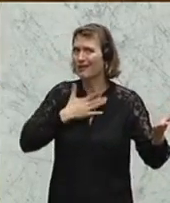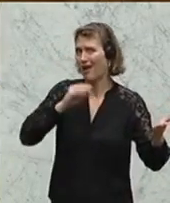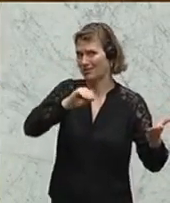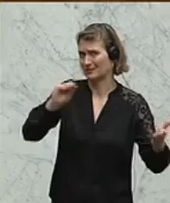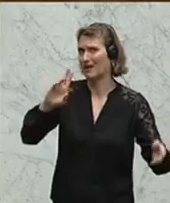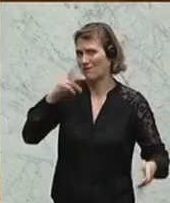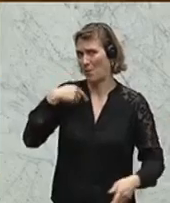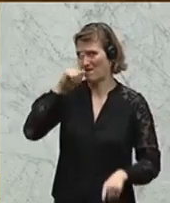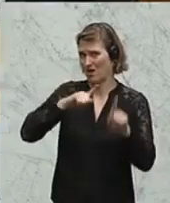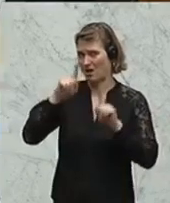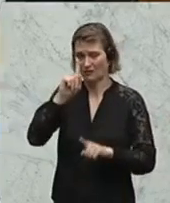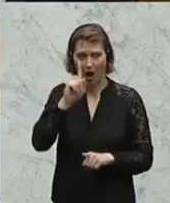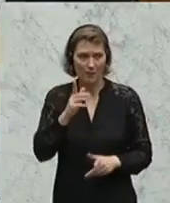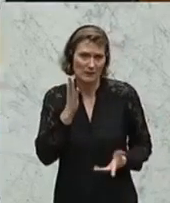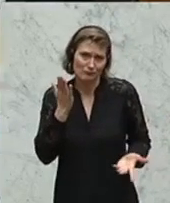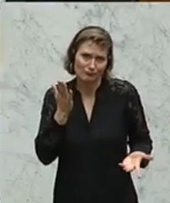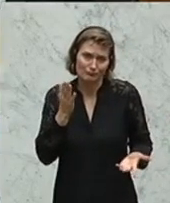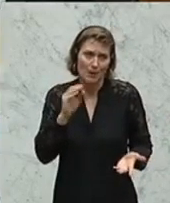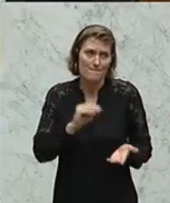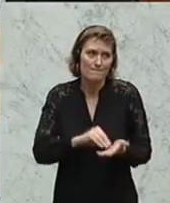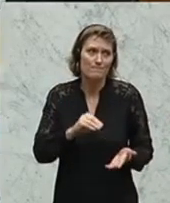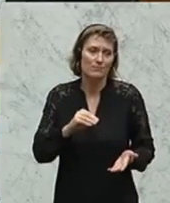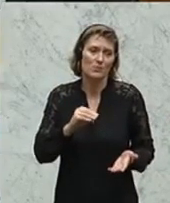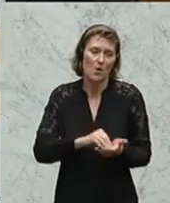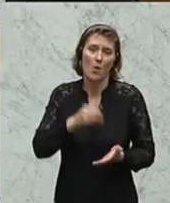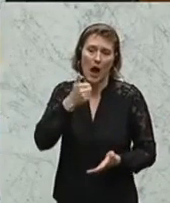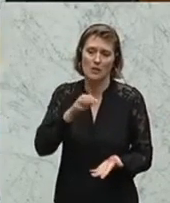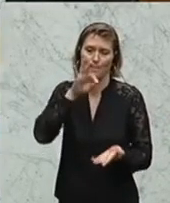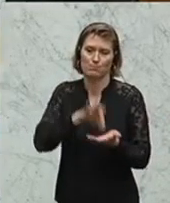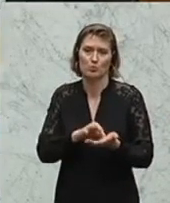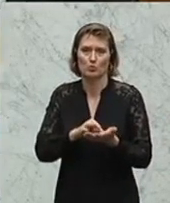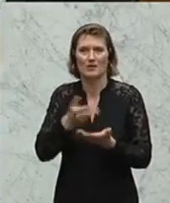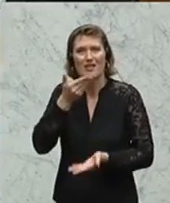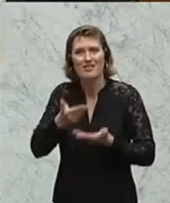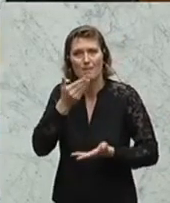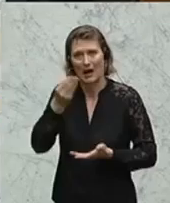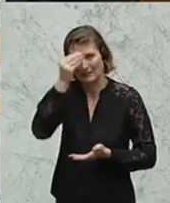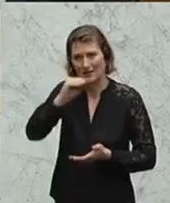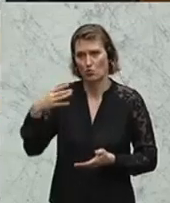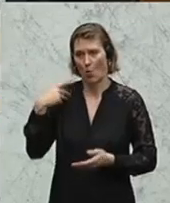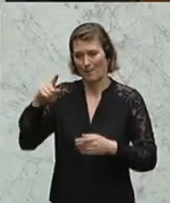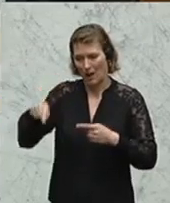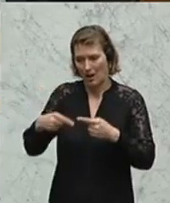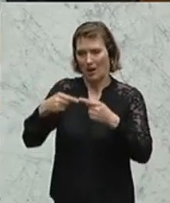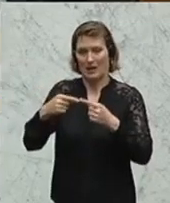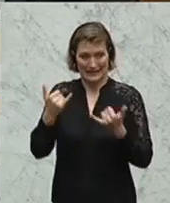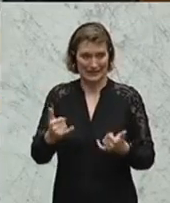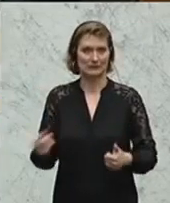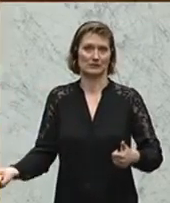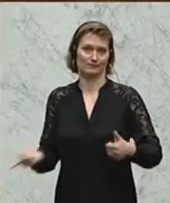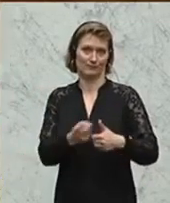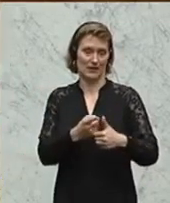gerne äußern. Aber da muss man natürlich noch auf den einen oder anderen Punkt der Debatte nochmals eingehen. Und das möchte ich tun.